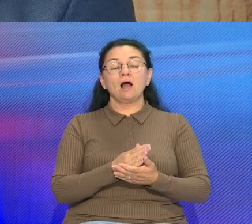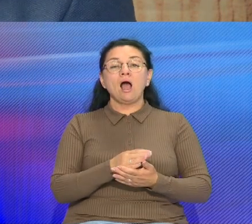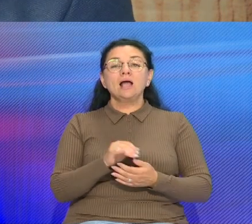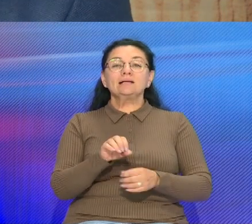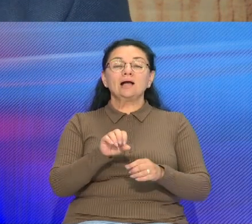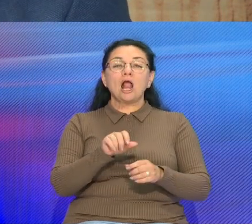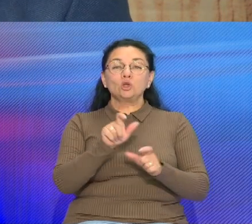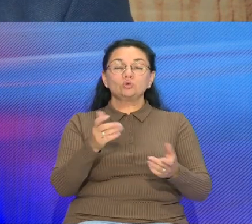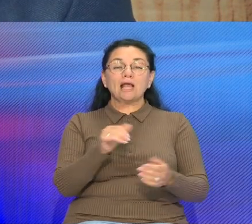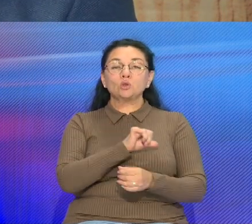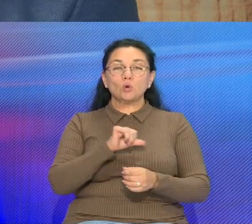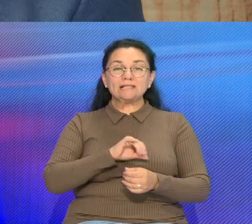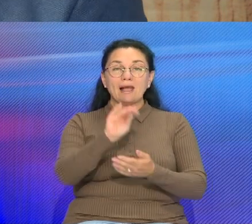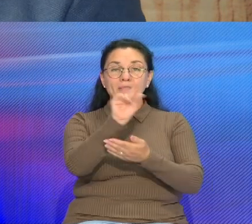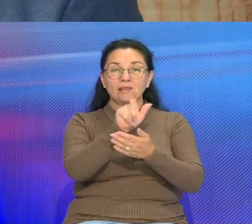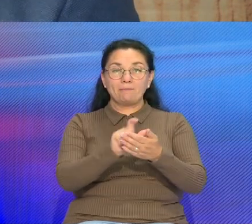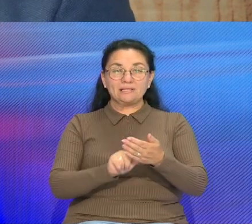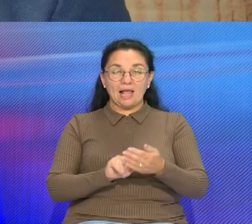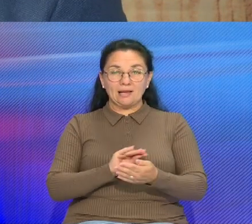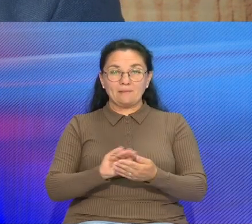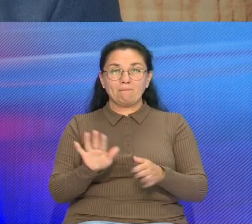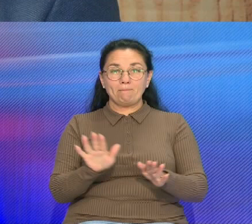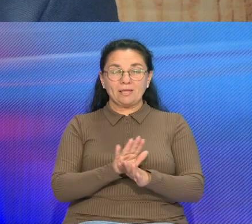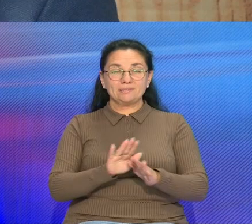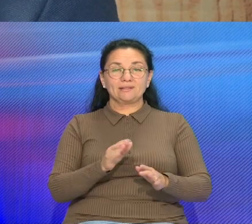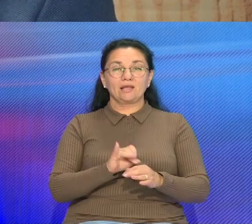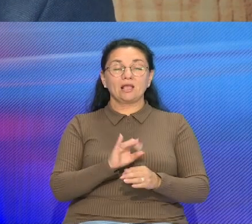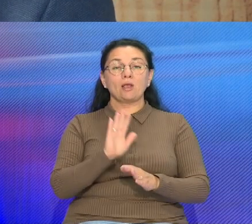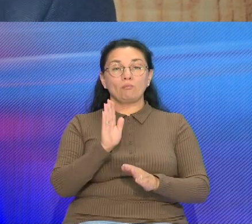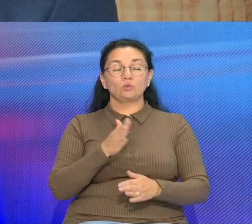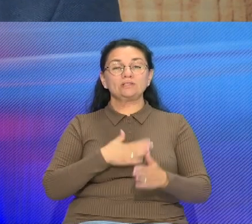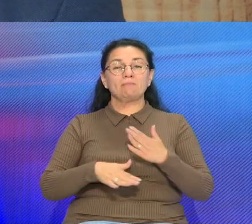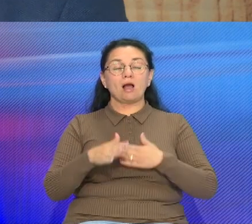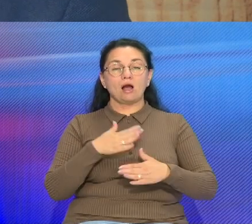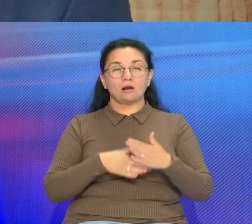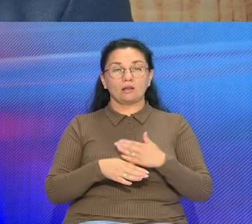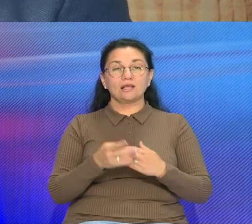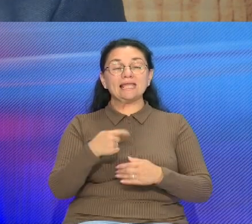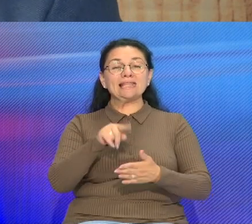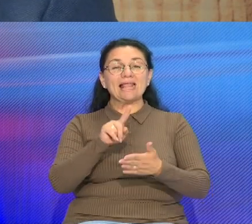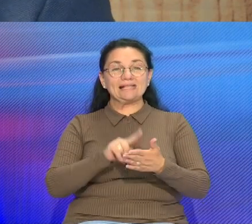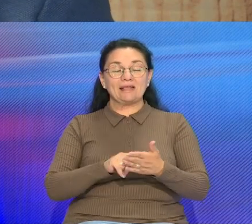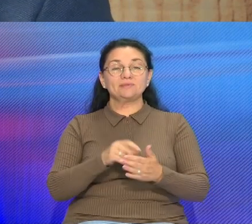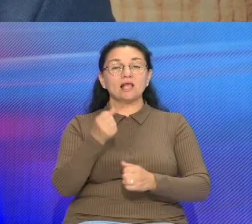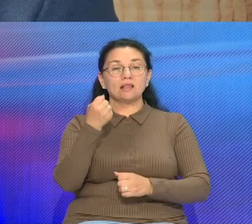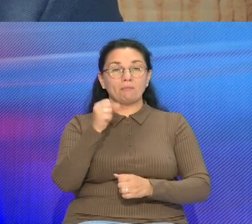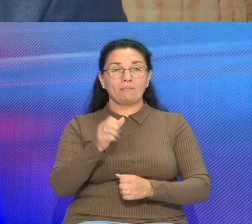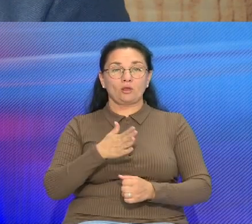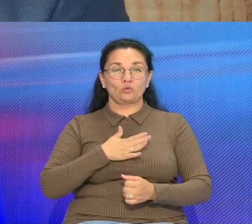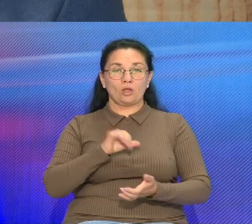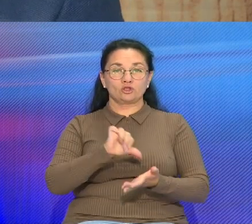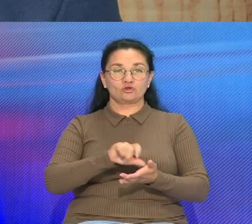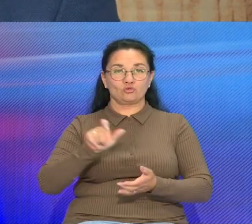уже известные песни Поэтому будем рады и, конечно, надеемся на победы наших участников